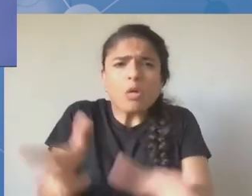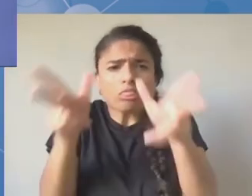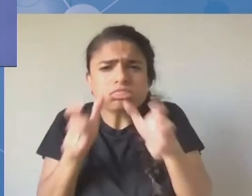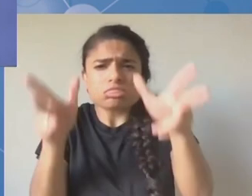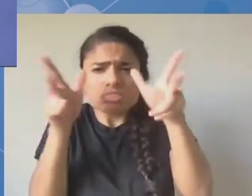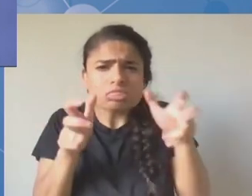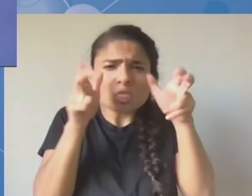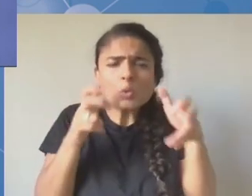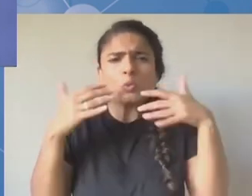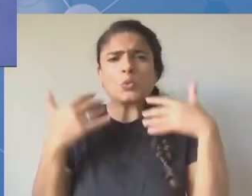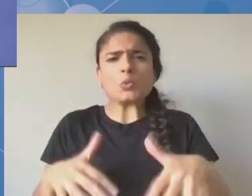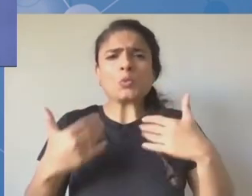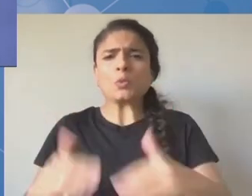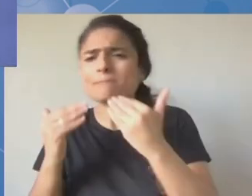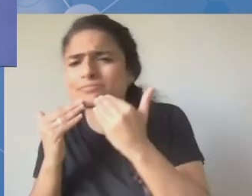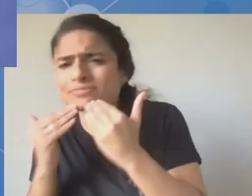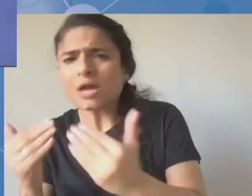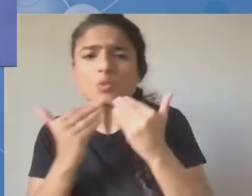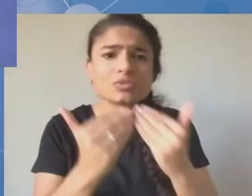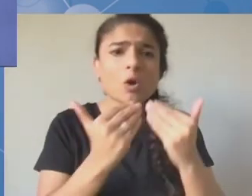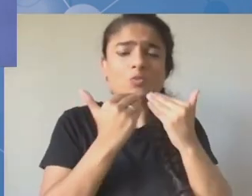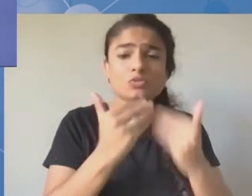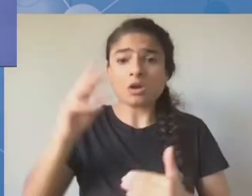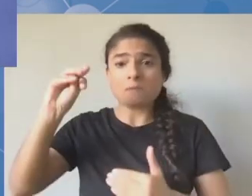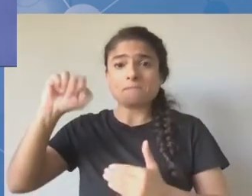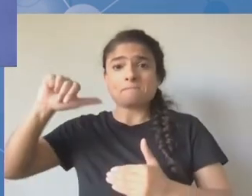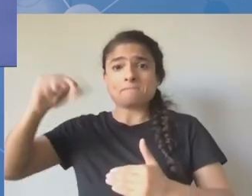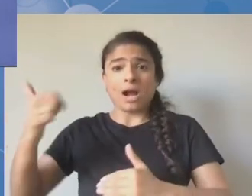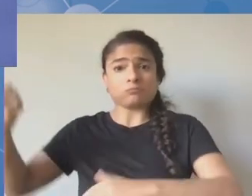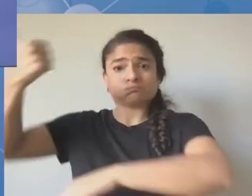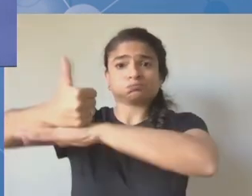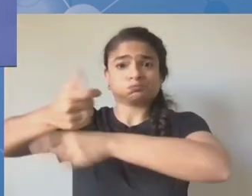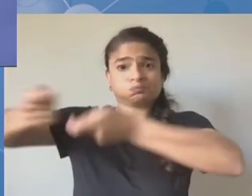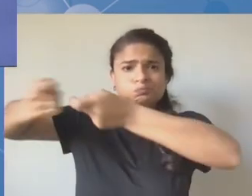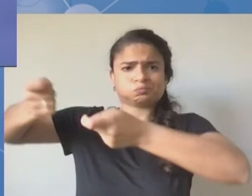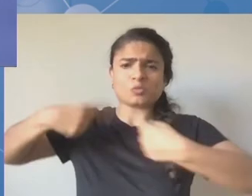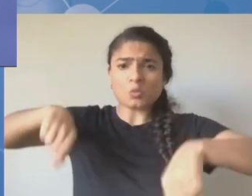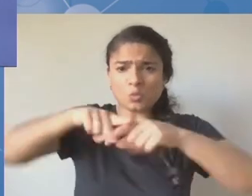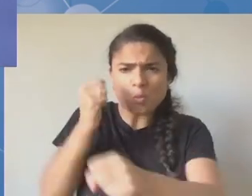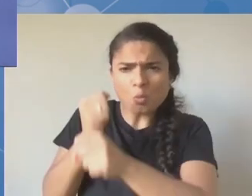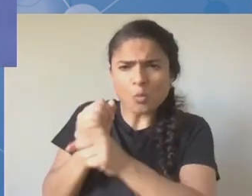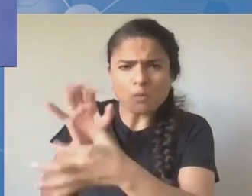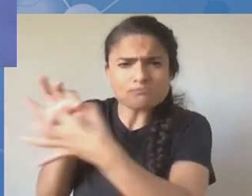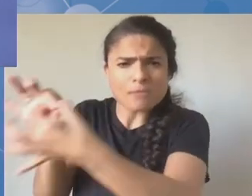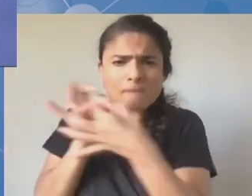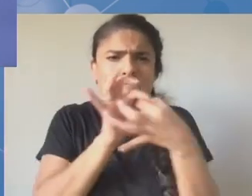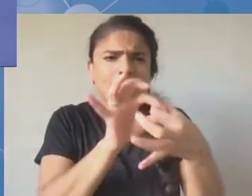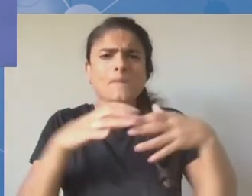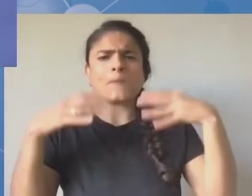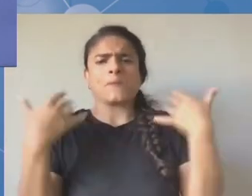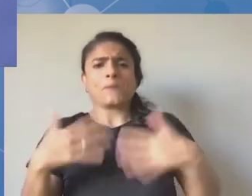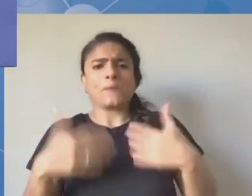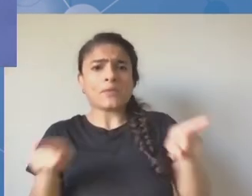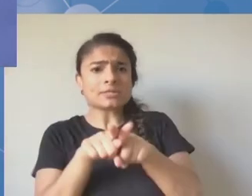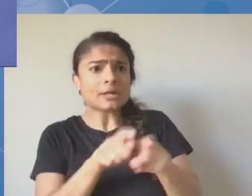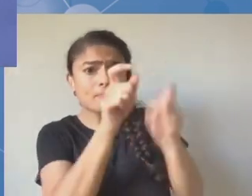późnej nocy. Raz jeszcze bardzo dziękuję pani przewodniczącej wielostronnej grupy doradczej MAG. To była naprawdę ogromna przyjemność,